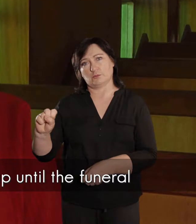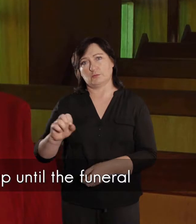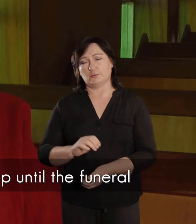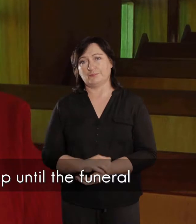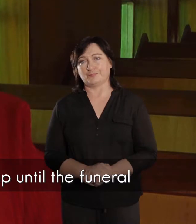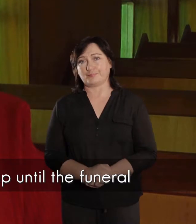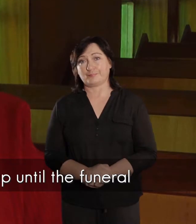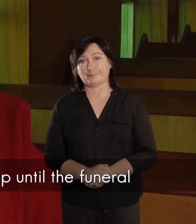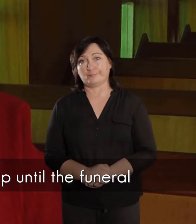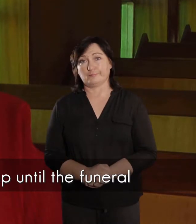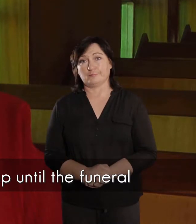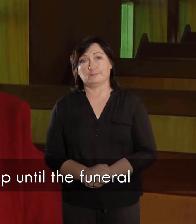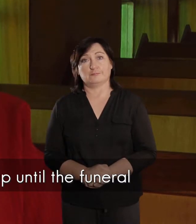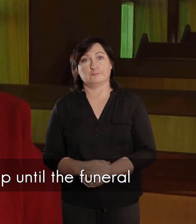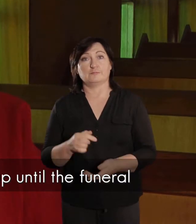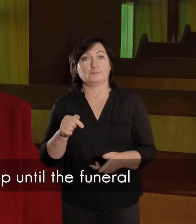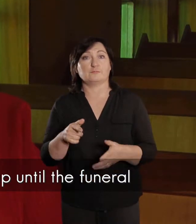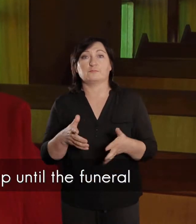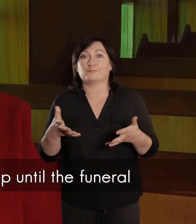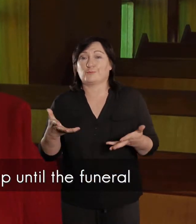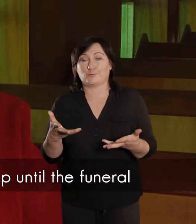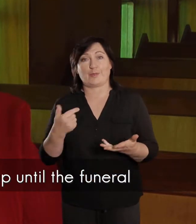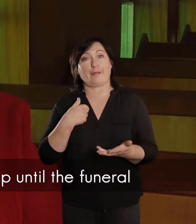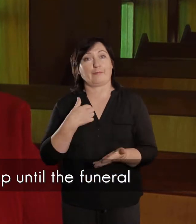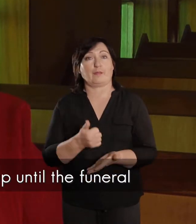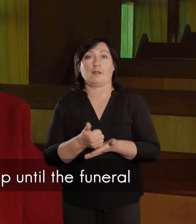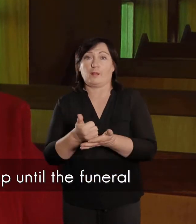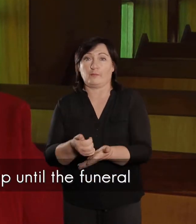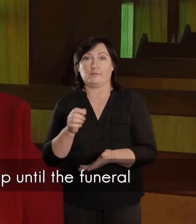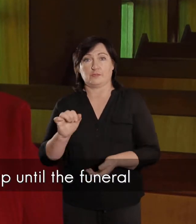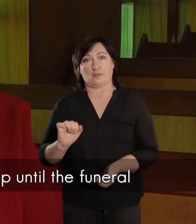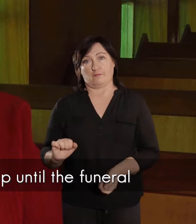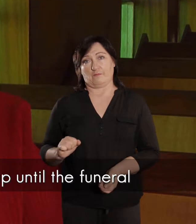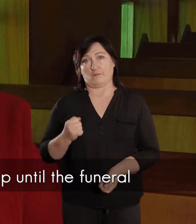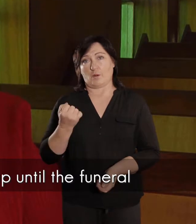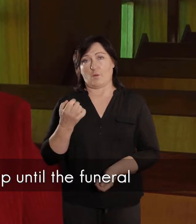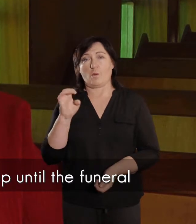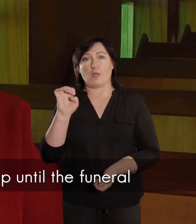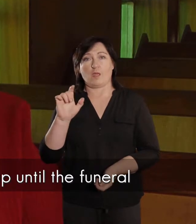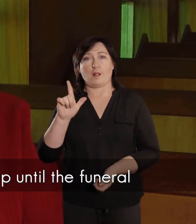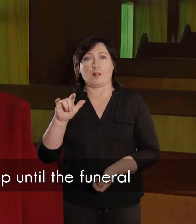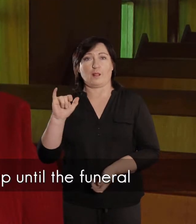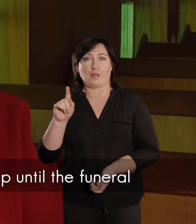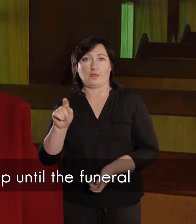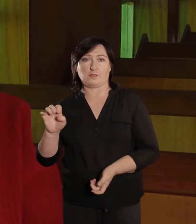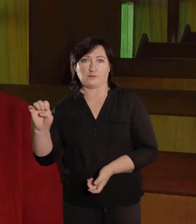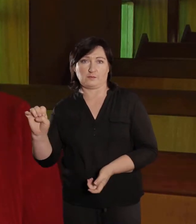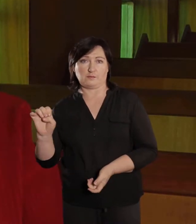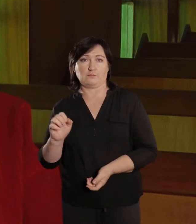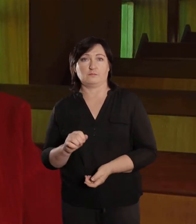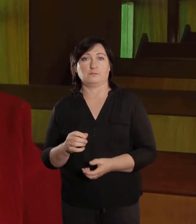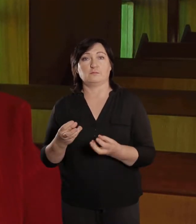en so het ons het ek nog vir sy vrou geel veel leesbieders in tot en met sy begrafenis